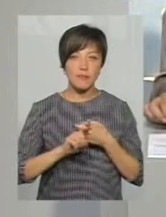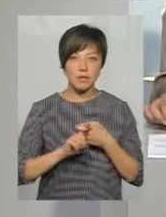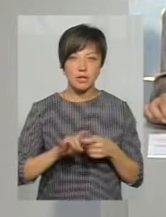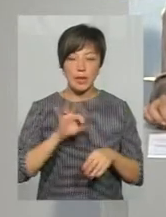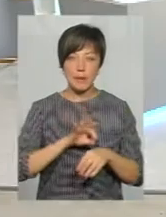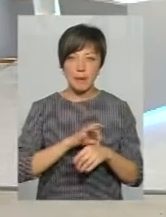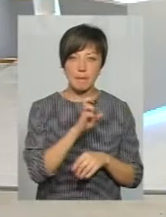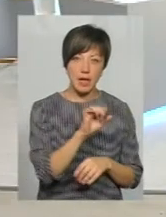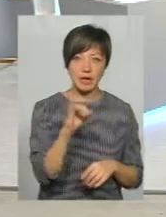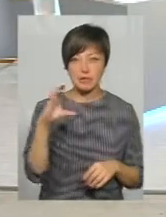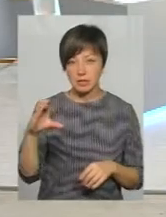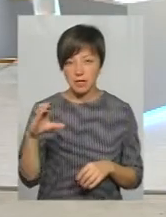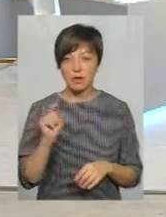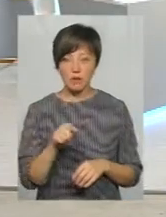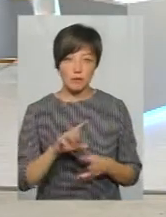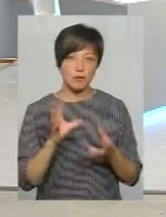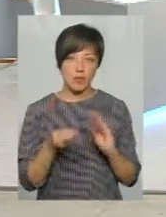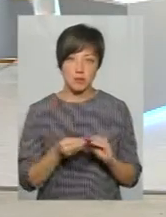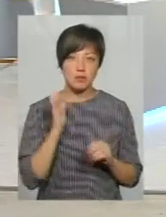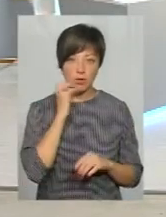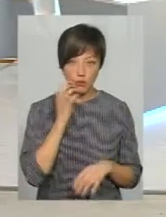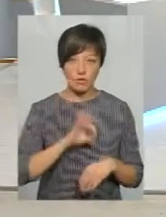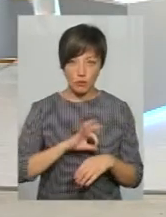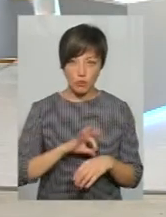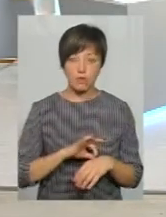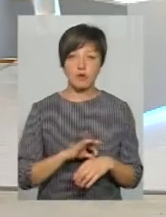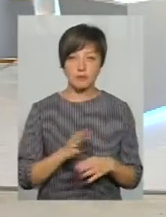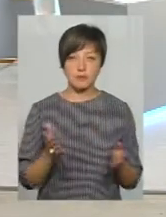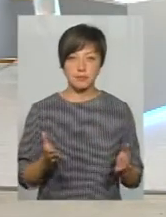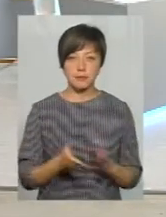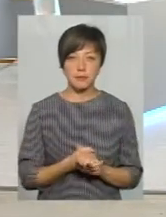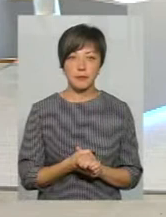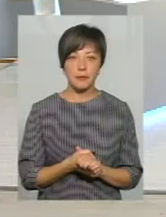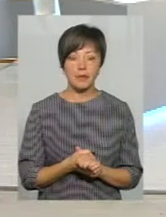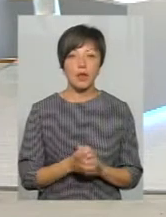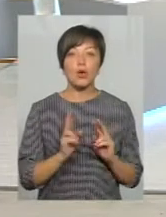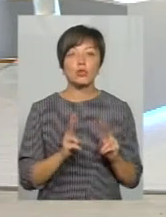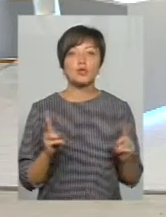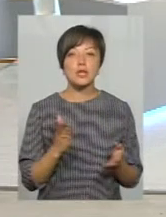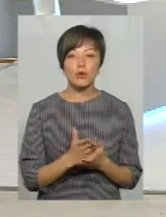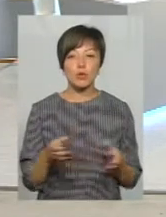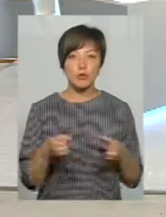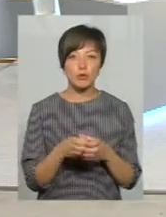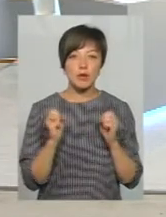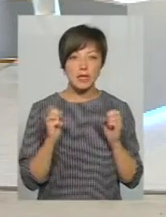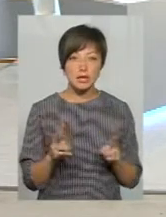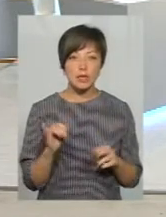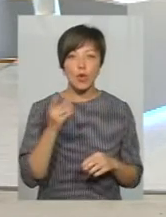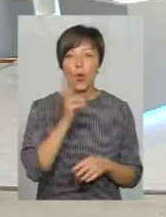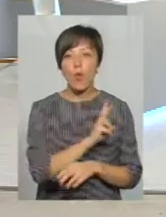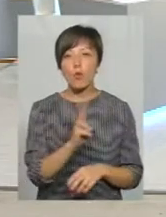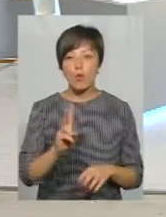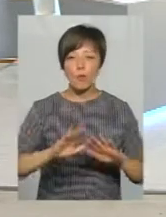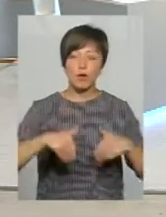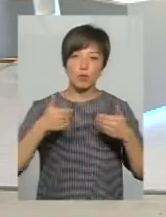гепатитами B і С. Тобто вони, в принципі, дуже серйозні хвороби, але за собою несуть. То хто знаходиться у групі ризику і кому б